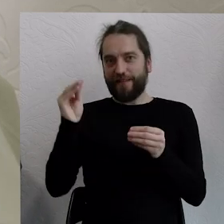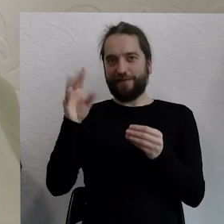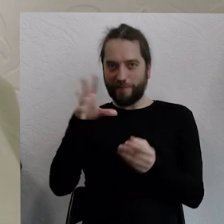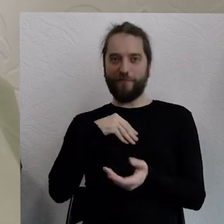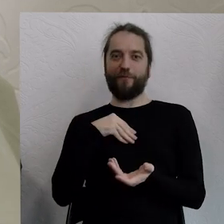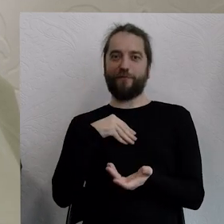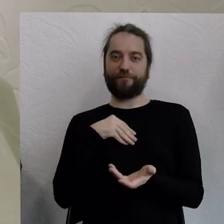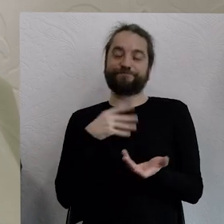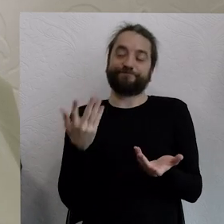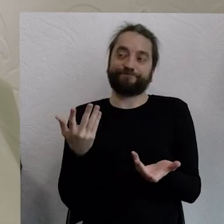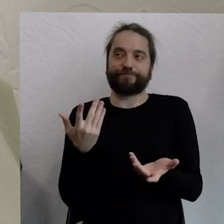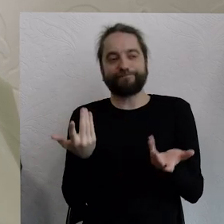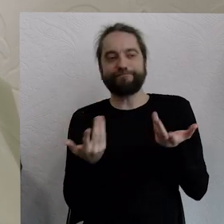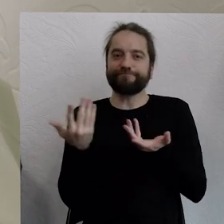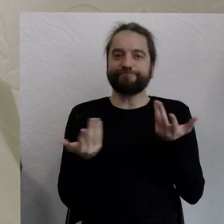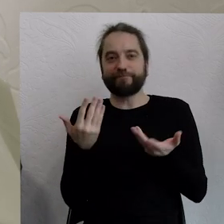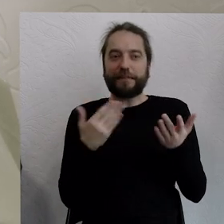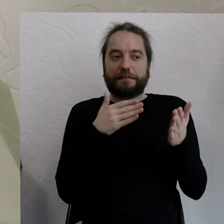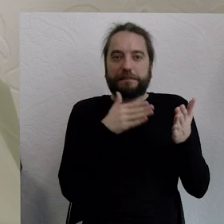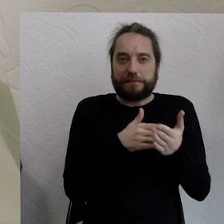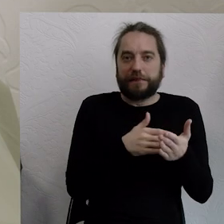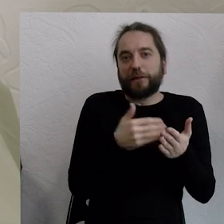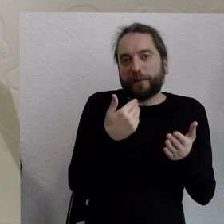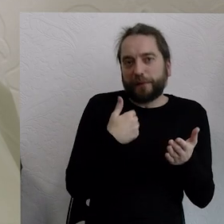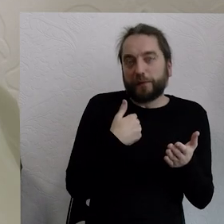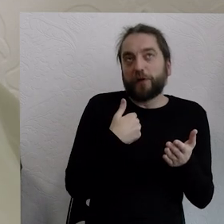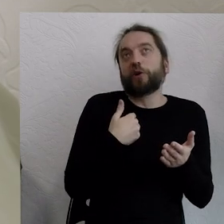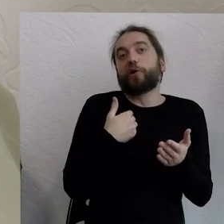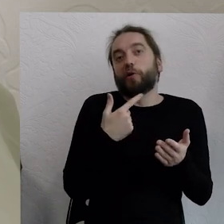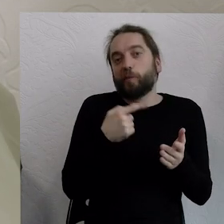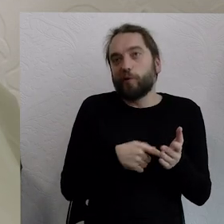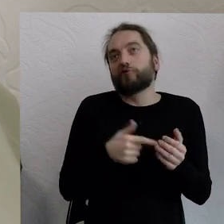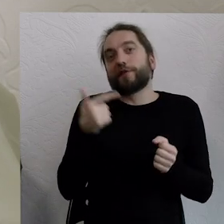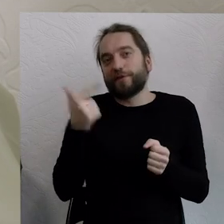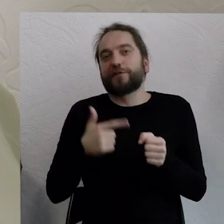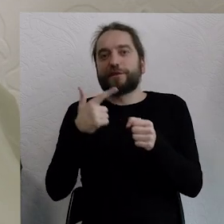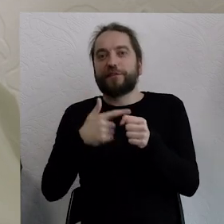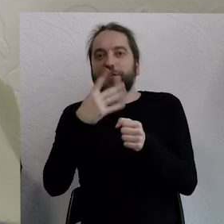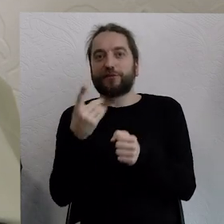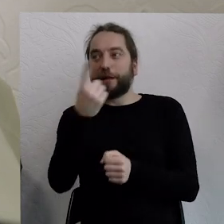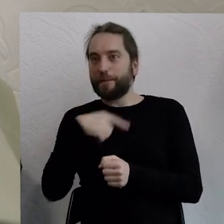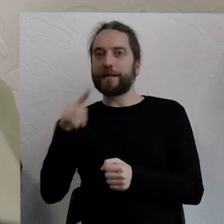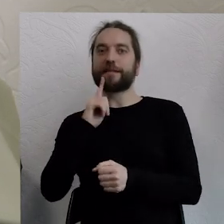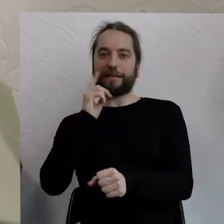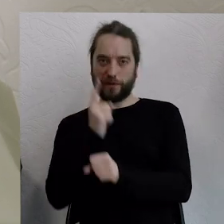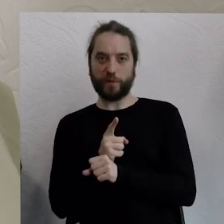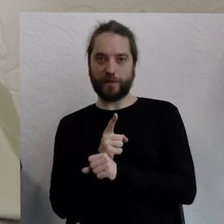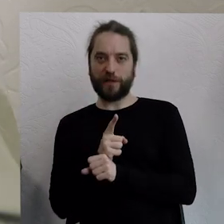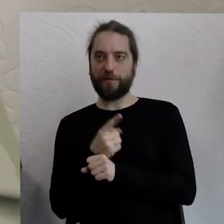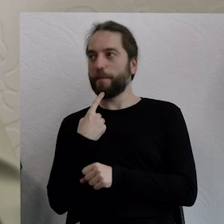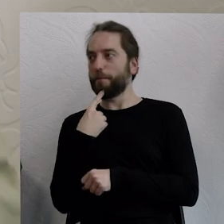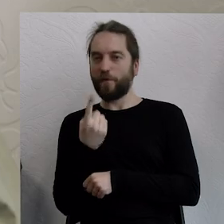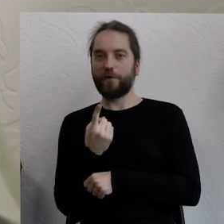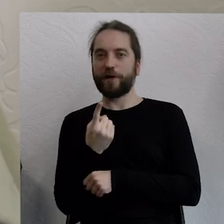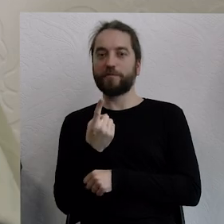mały płot, może nie będzie to 89, będzie to 24, kiedy sobie powiemy hej, możemy